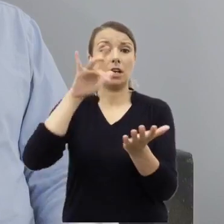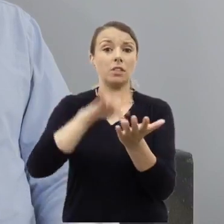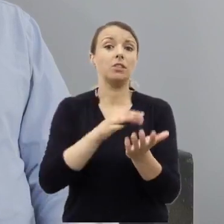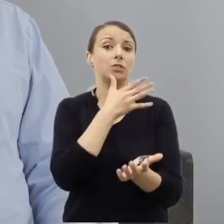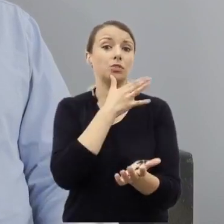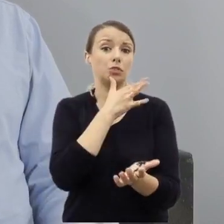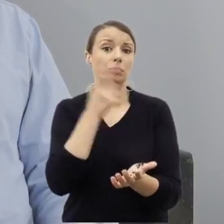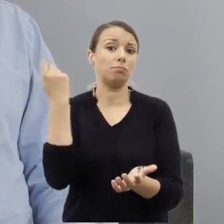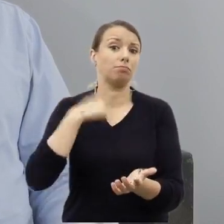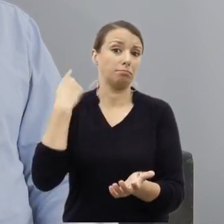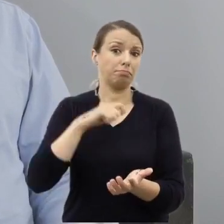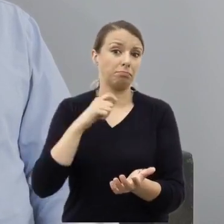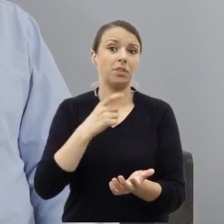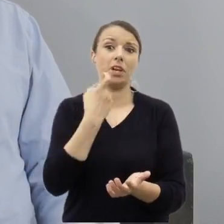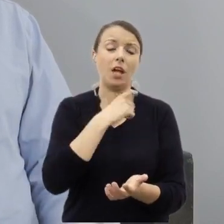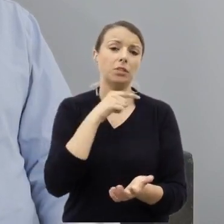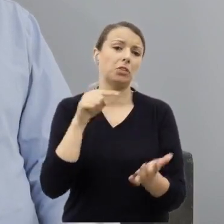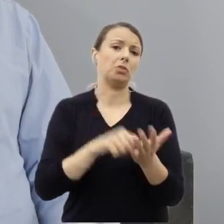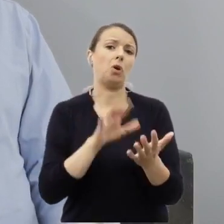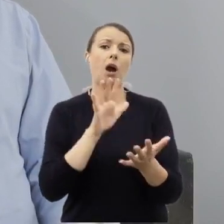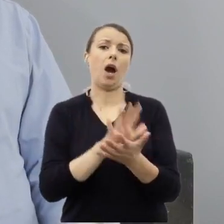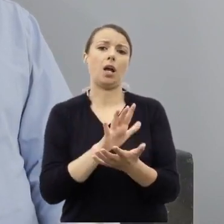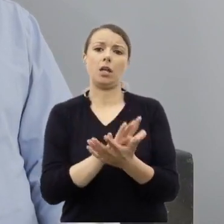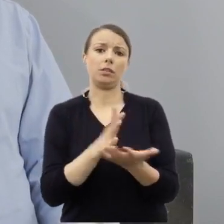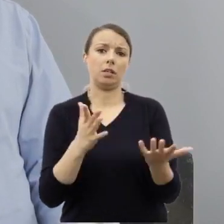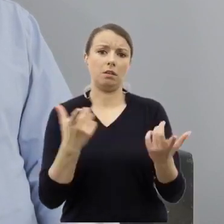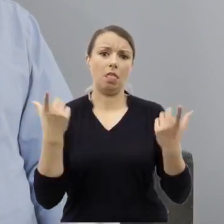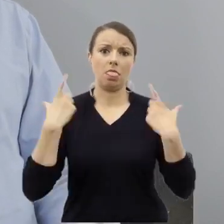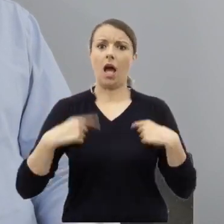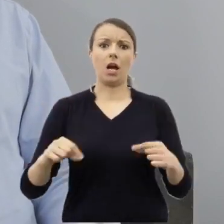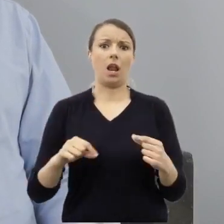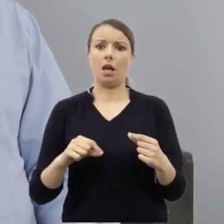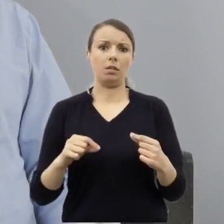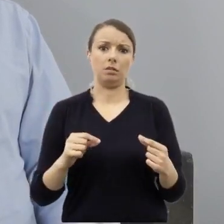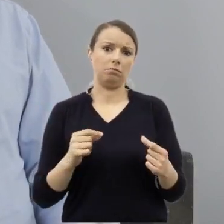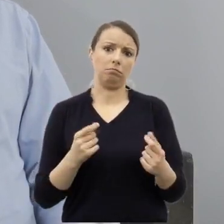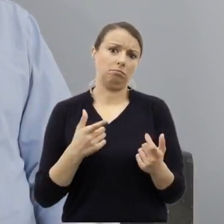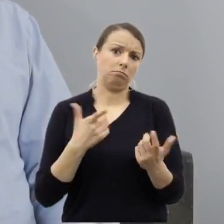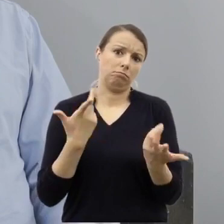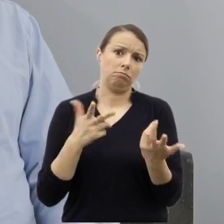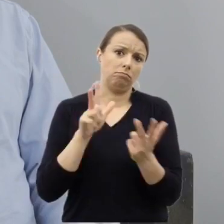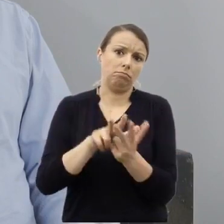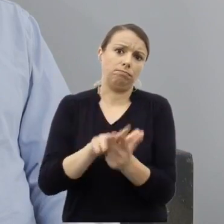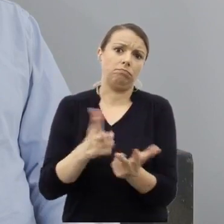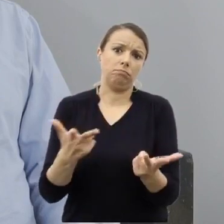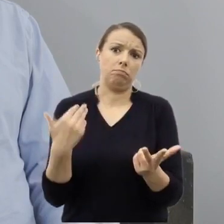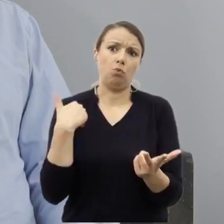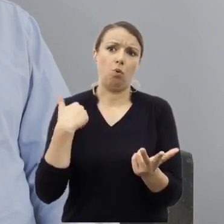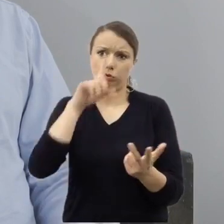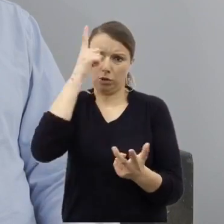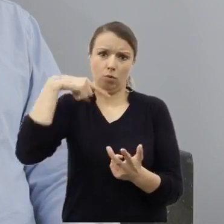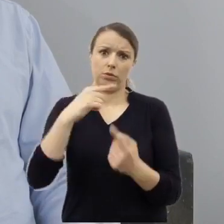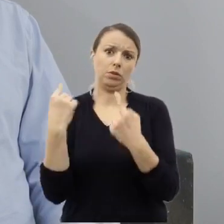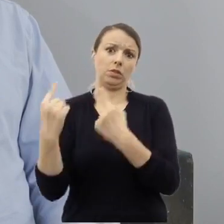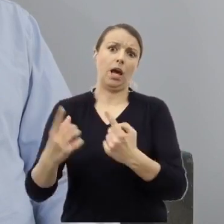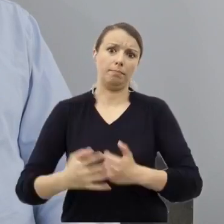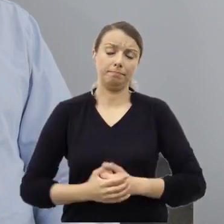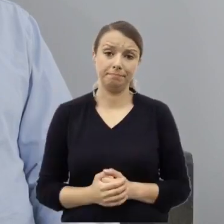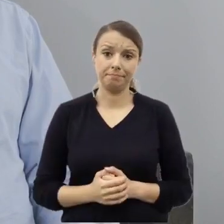charakter spontaniczny i były efektem splotu kilku